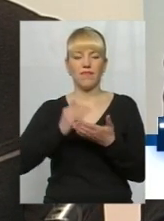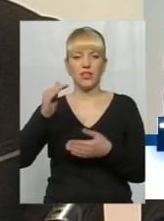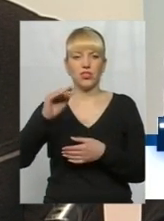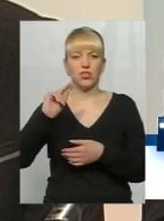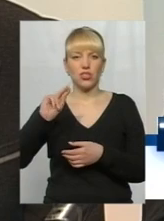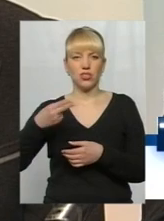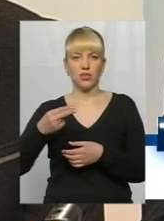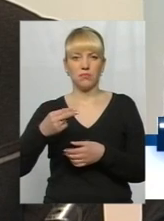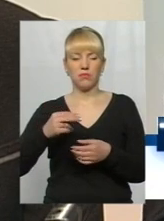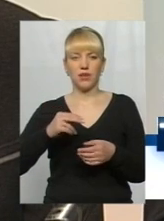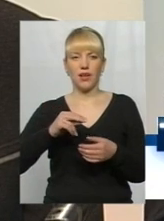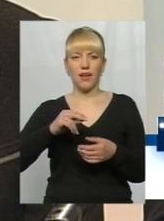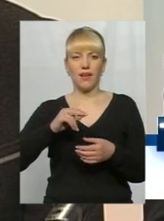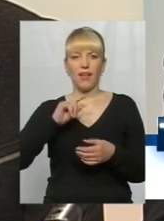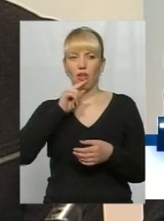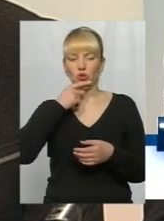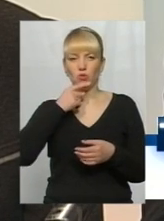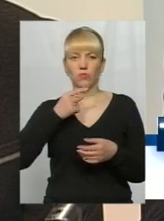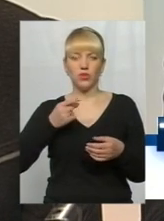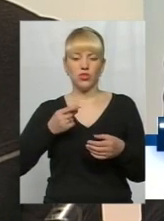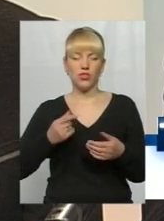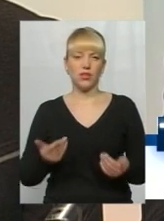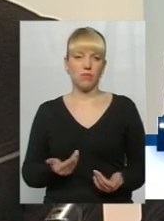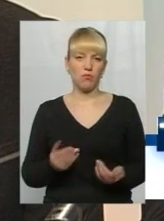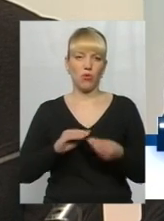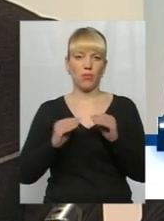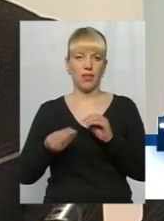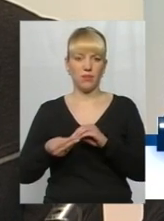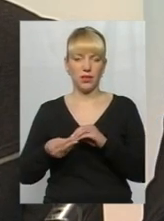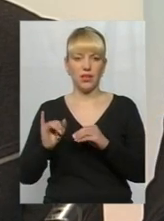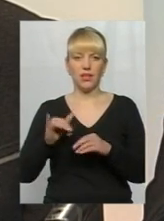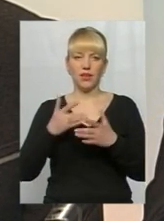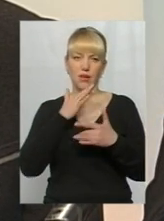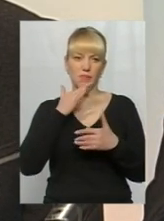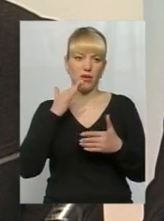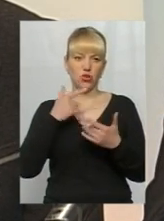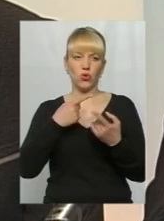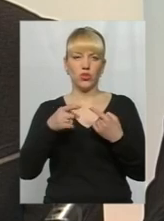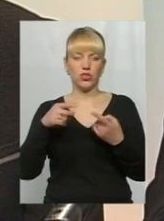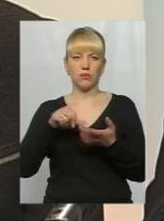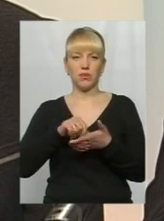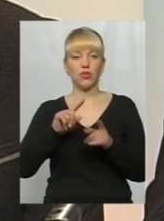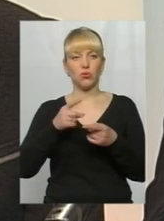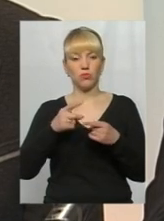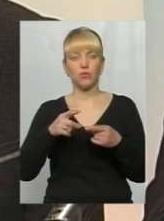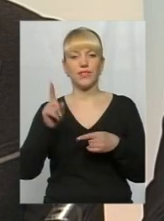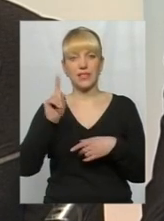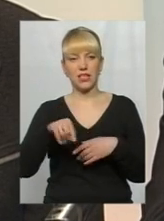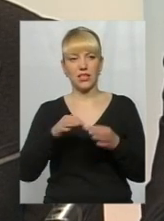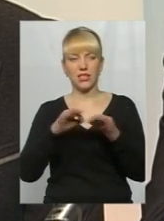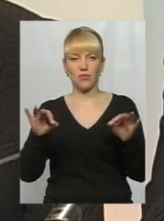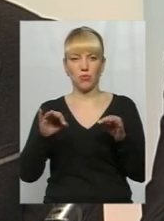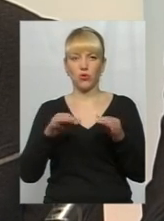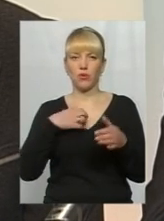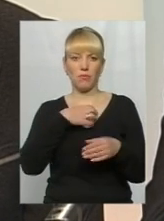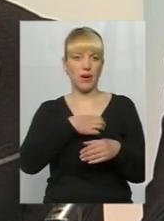економічні, рутельні, буденні проблеми. І багато інших представників. Тому все ж таки свобода перед усе.